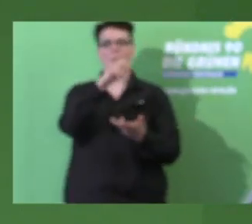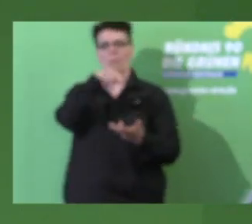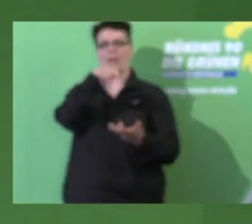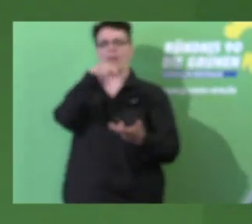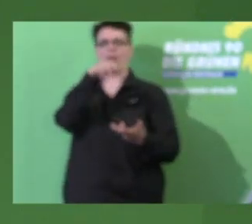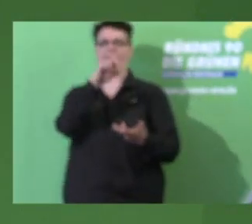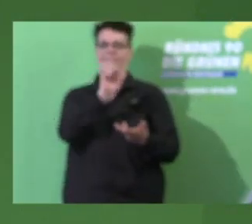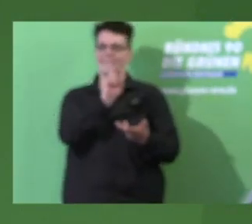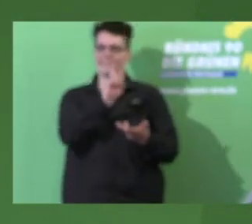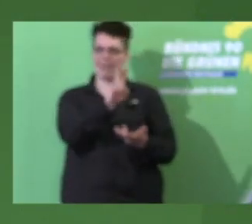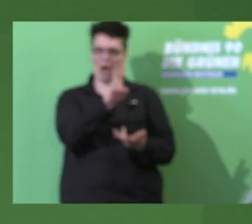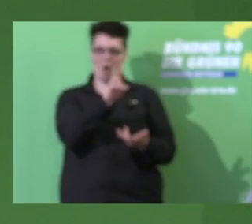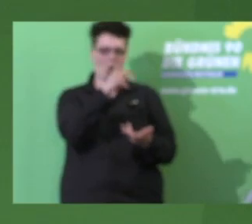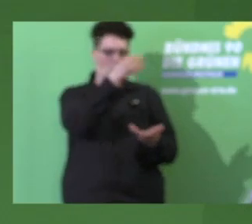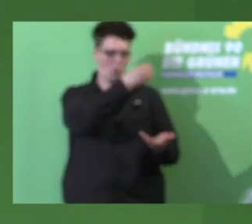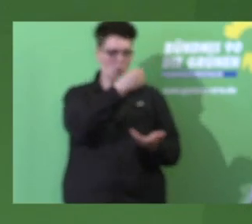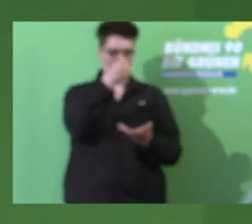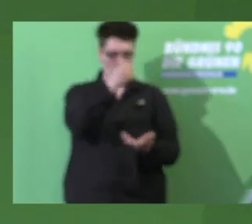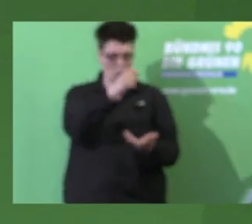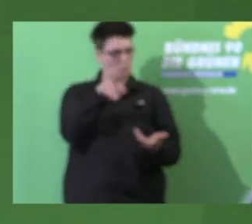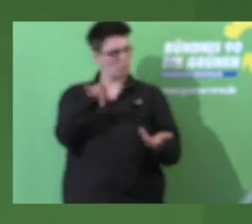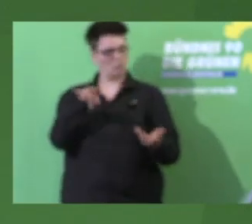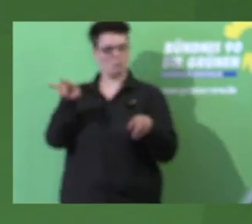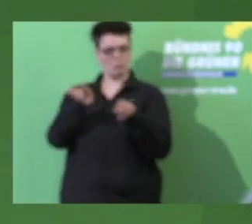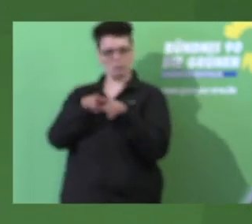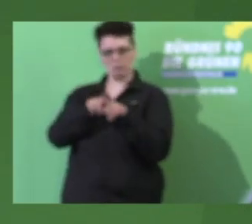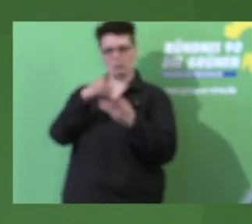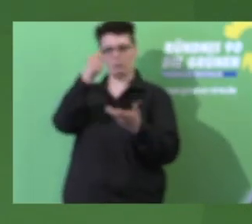im Land, wie ihr das für eure Landesstraßen tut.